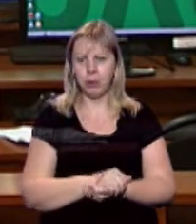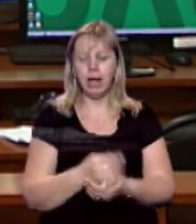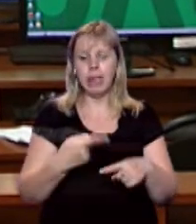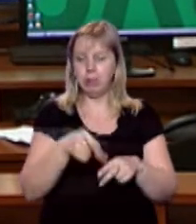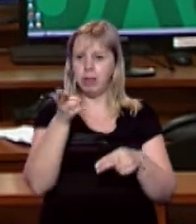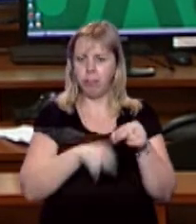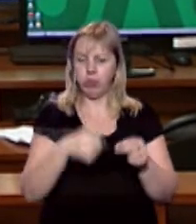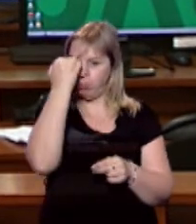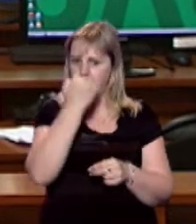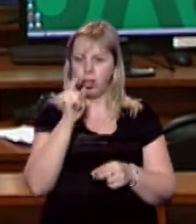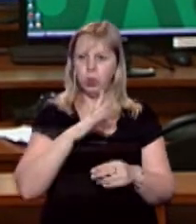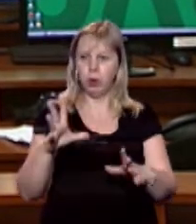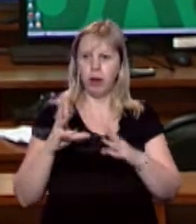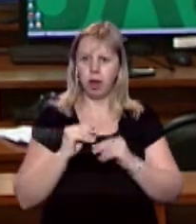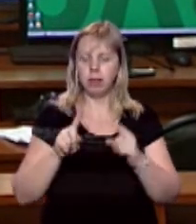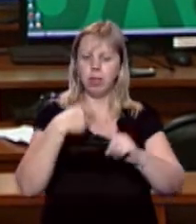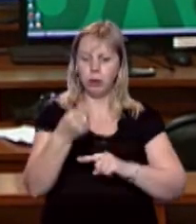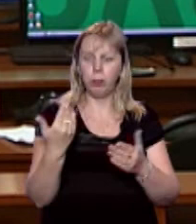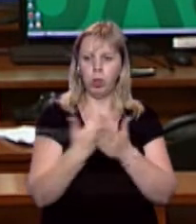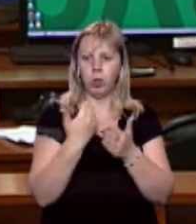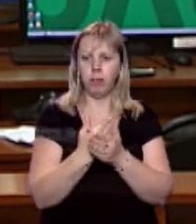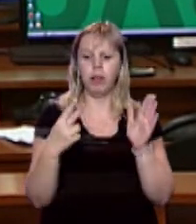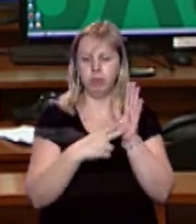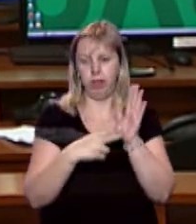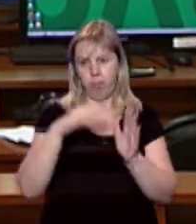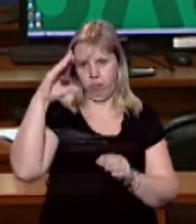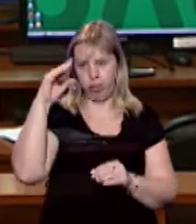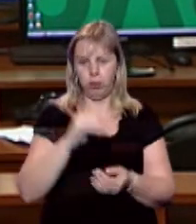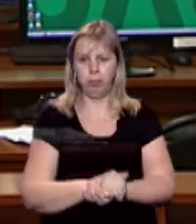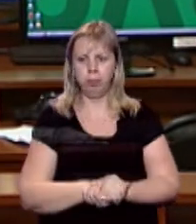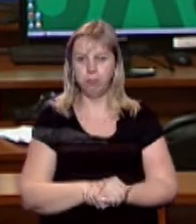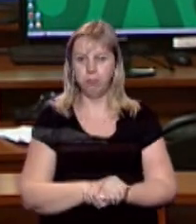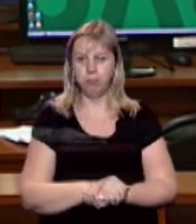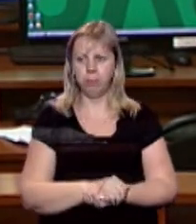Цим завершуємо. Дякуємо, що були з нами. Наступний випуск дивіться о 19-й годині.